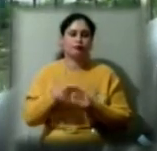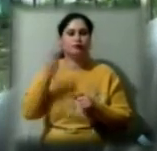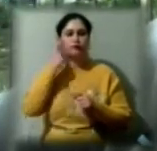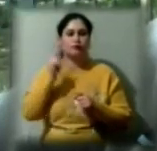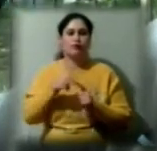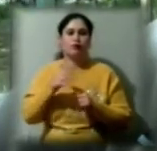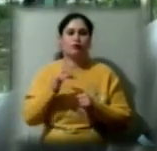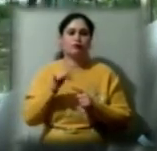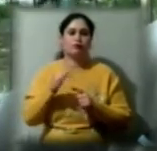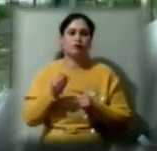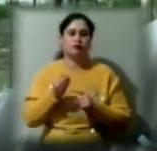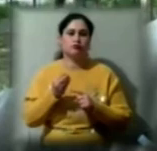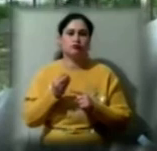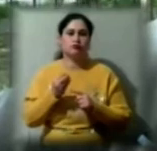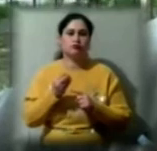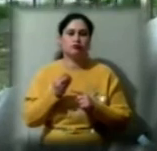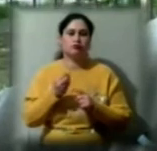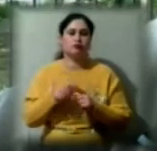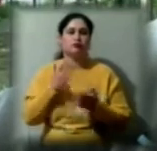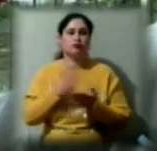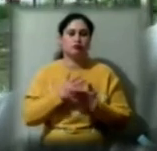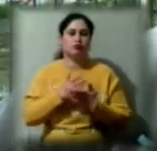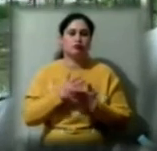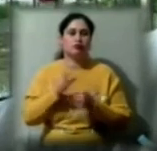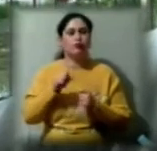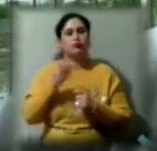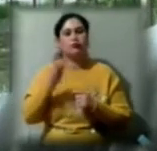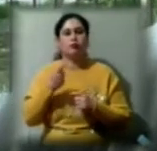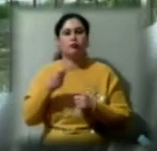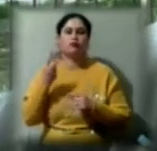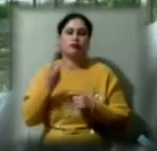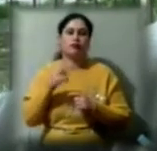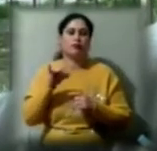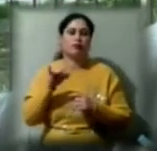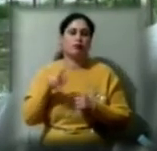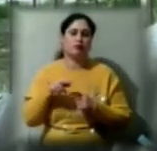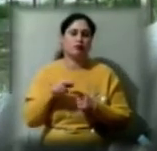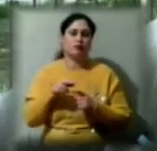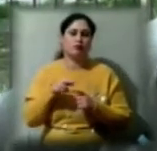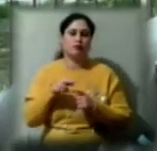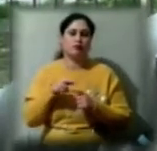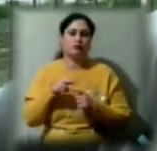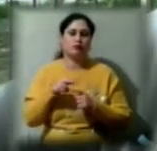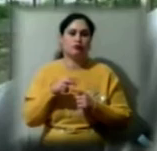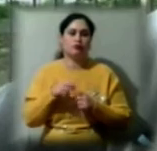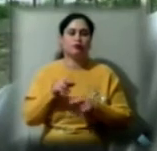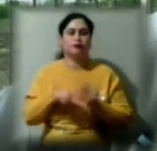має або три, або два періоди побутування.